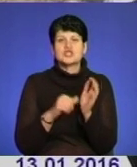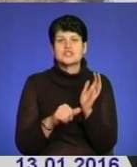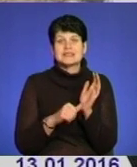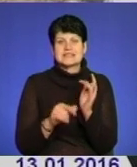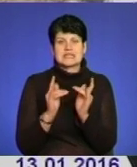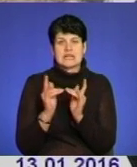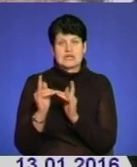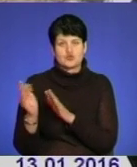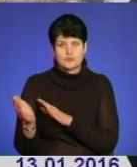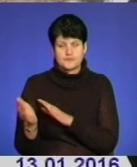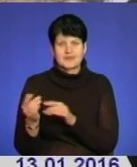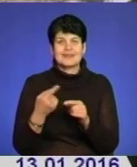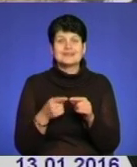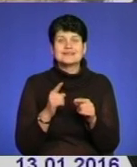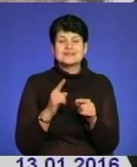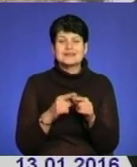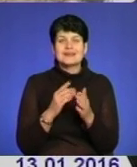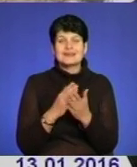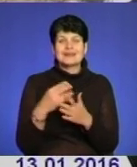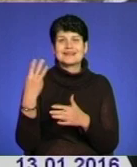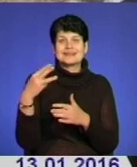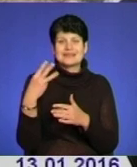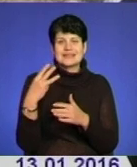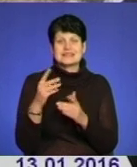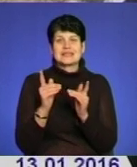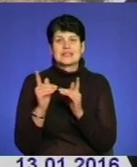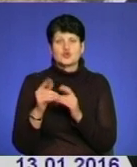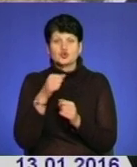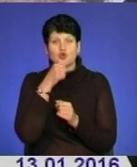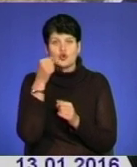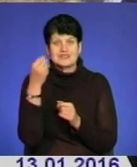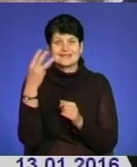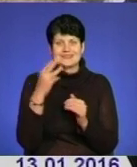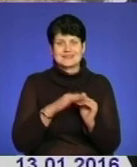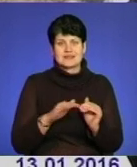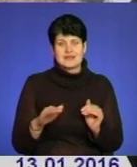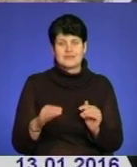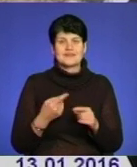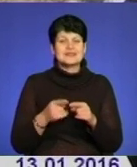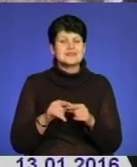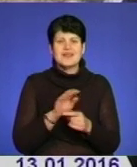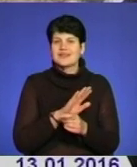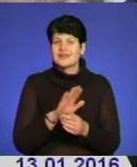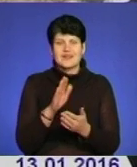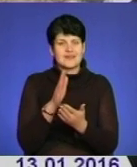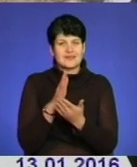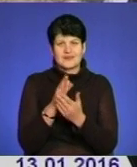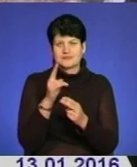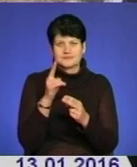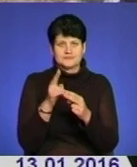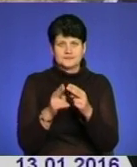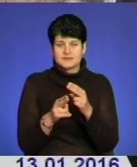ліжок. Це мається на увазі 30 ліжок для дорослих і 30 ліжок для дітей. Хоча це не є остаточна